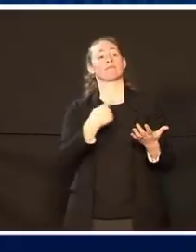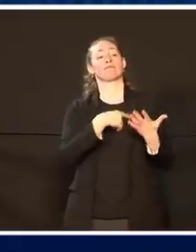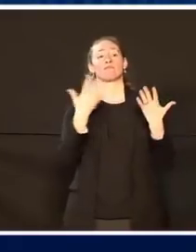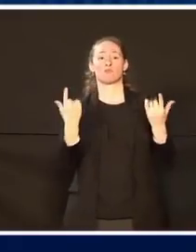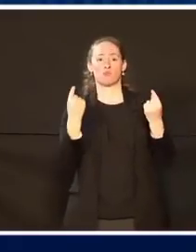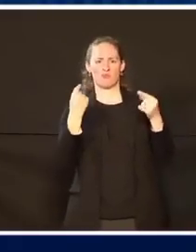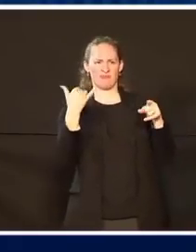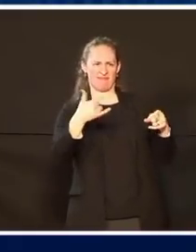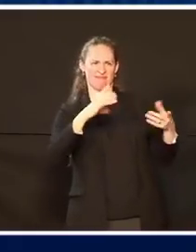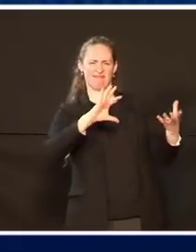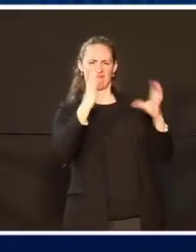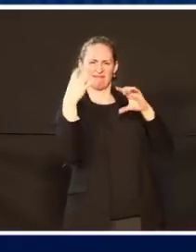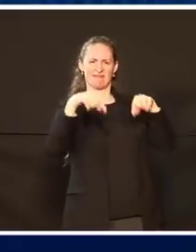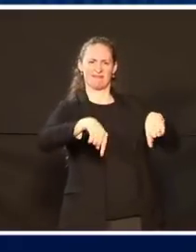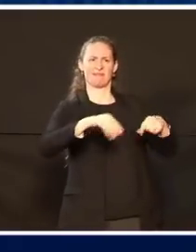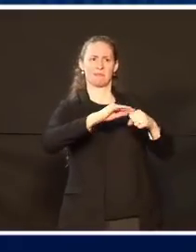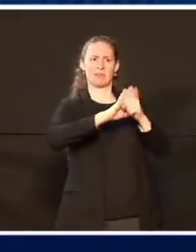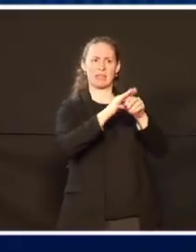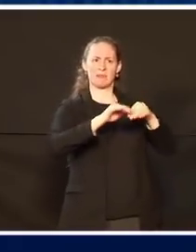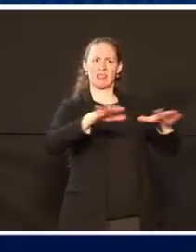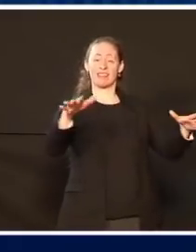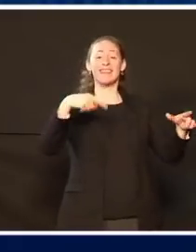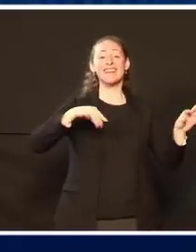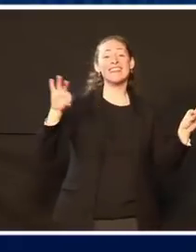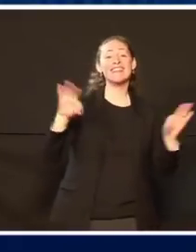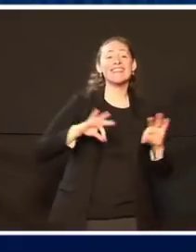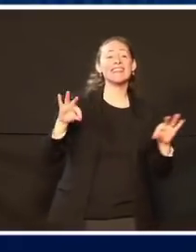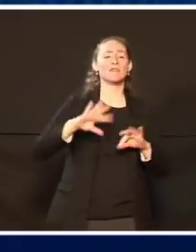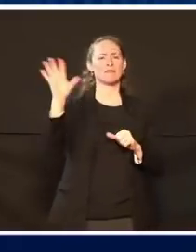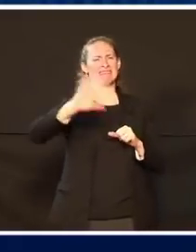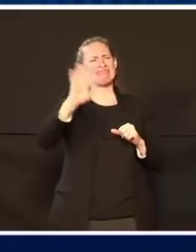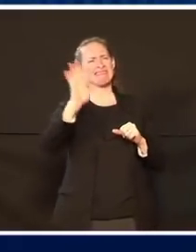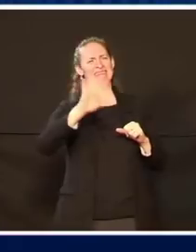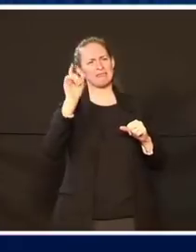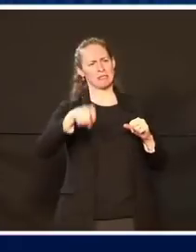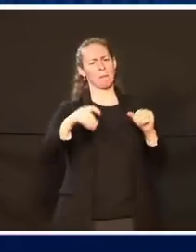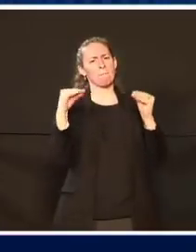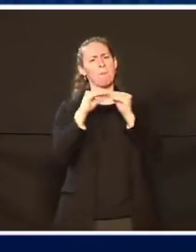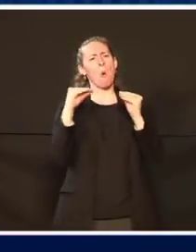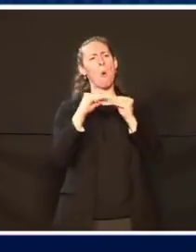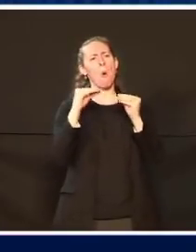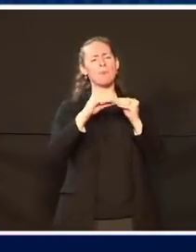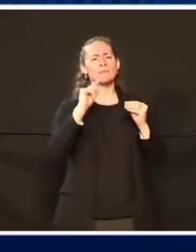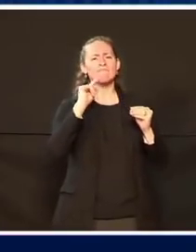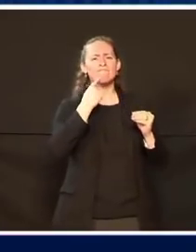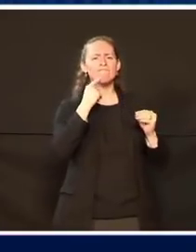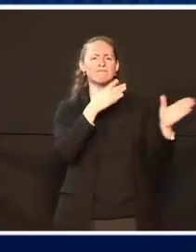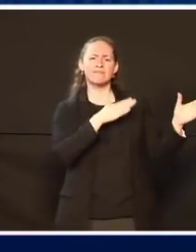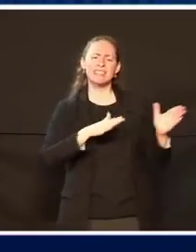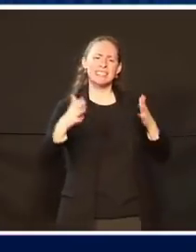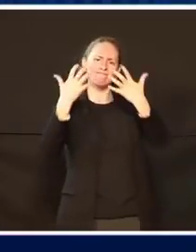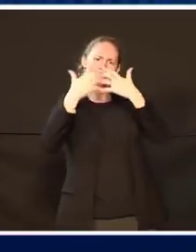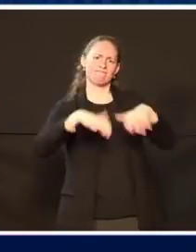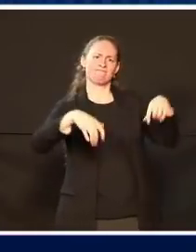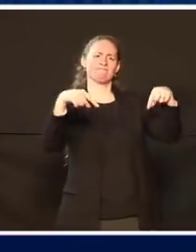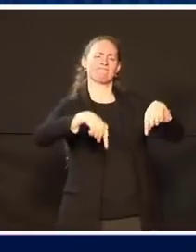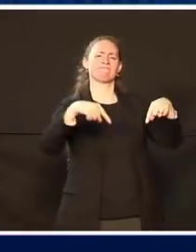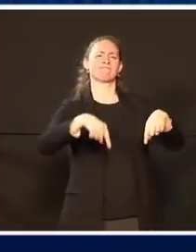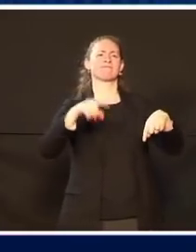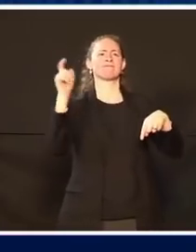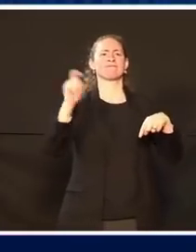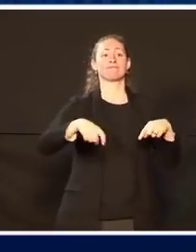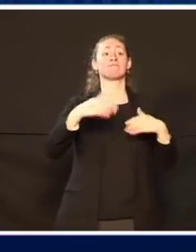zu den Herausforderungen, die der Krise gerecht werden. Und das ist das Problem. Was die Republikaner